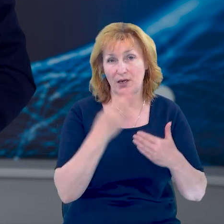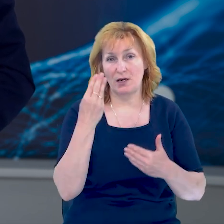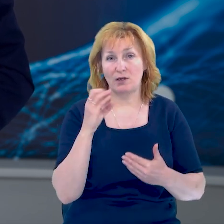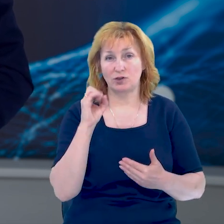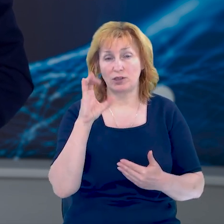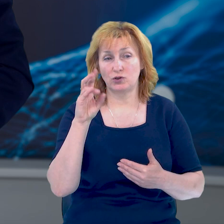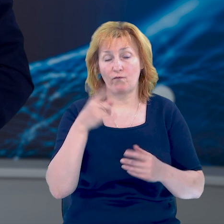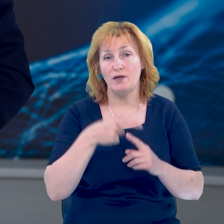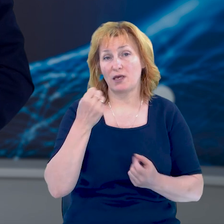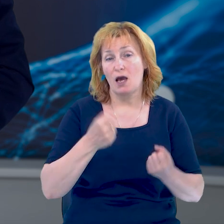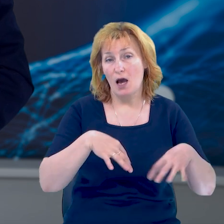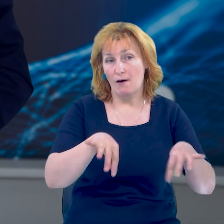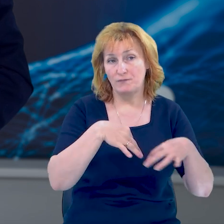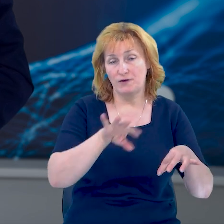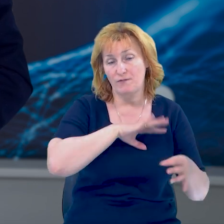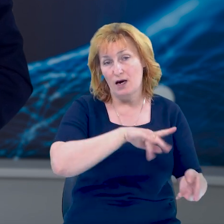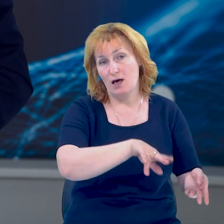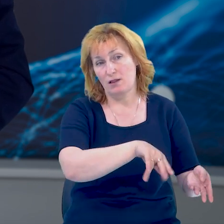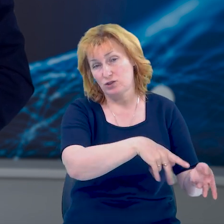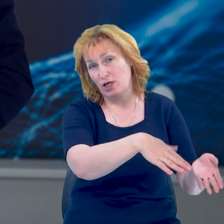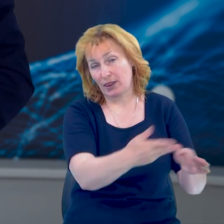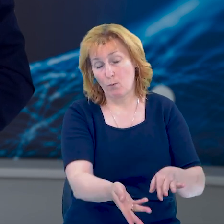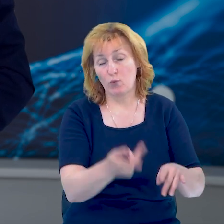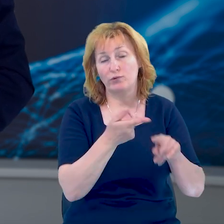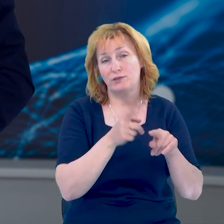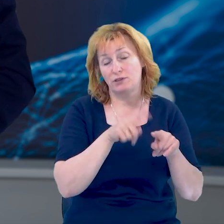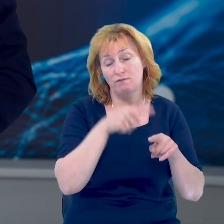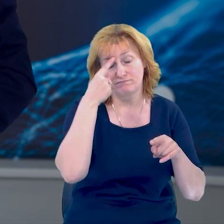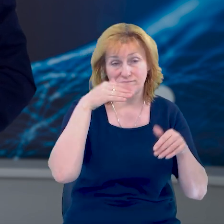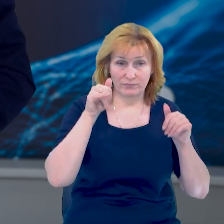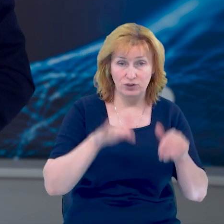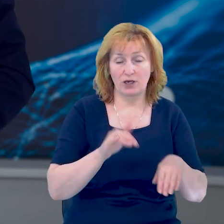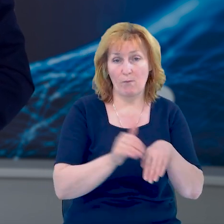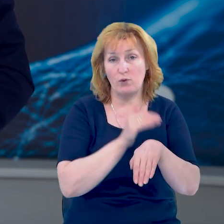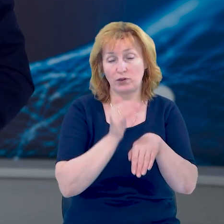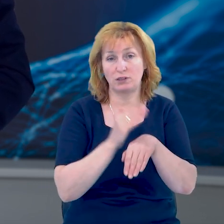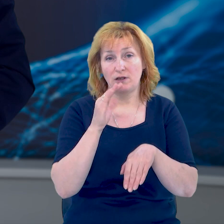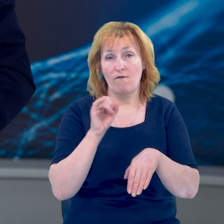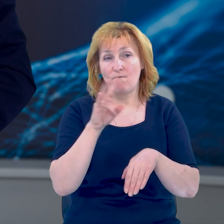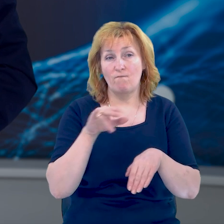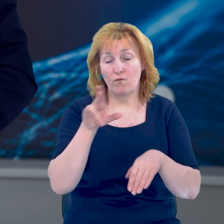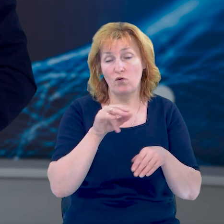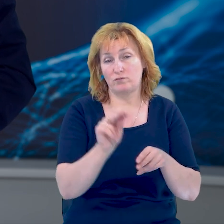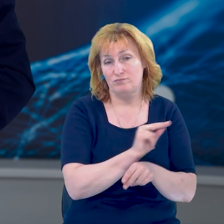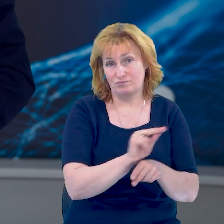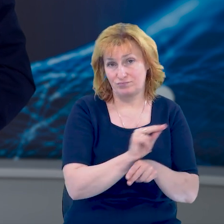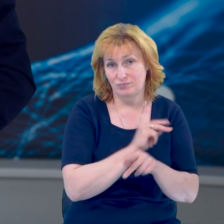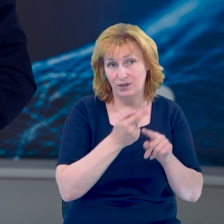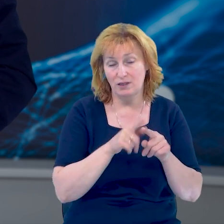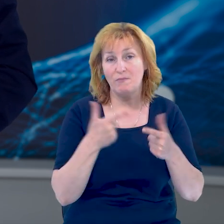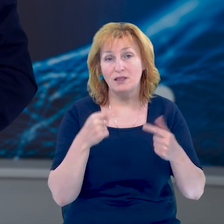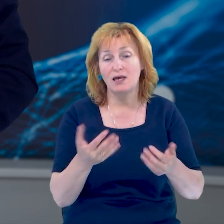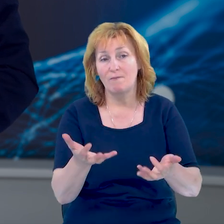Автівка була пошкоджена та лежала на боці. Відновити її взялися представники благодійного фонду «Волонтери Північ». Де брали